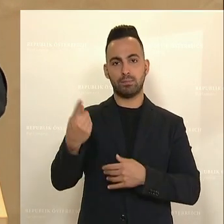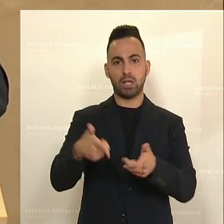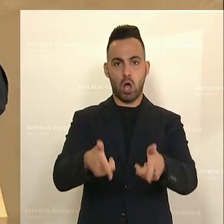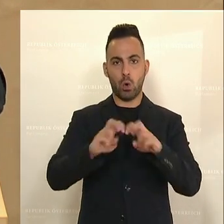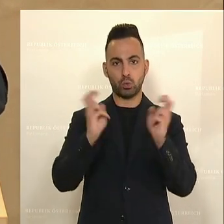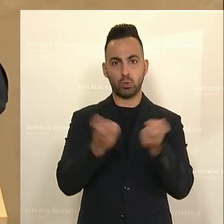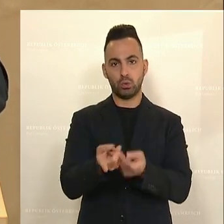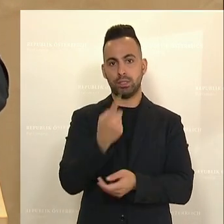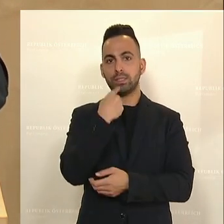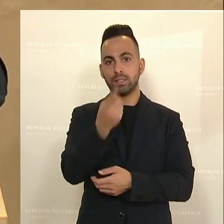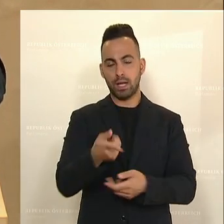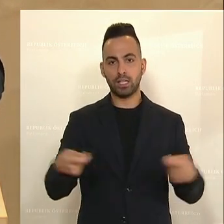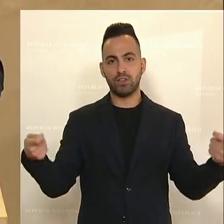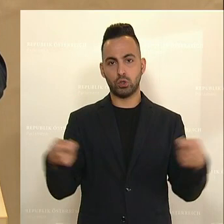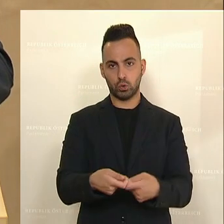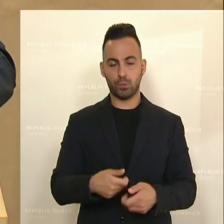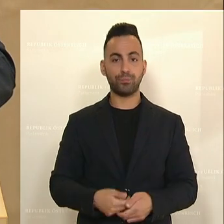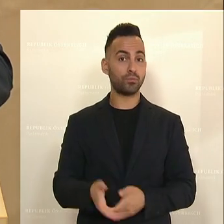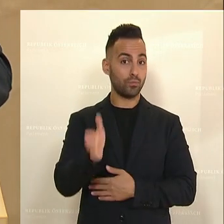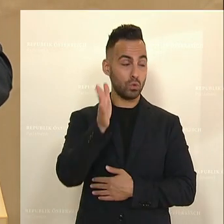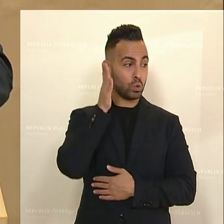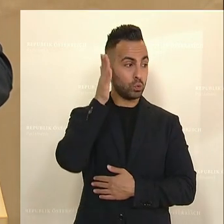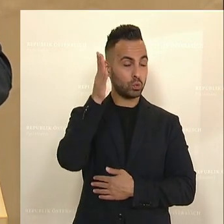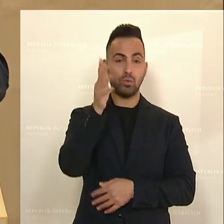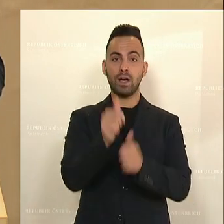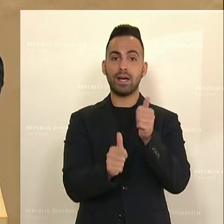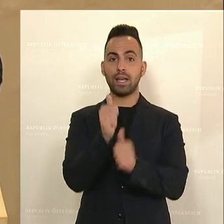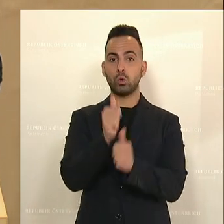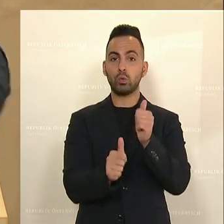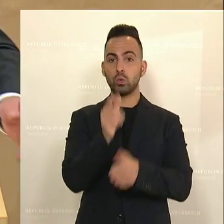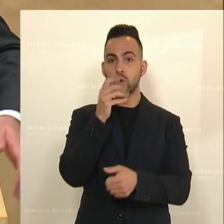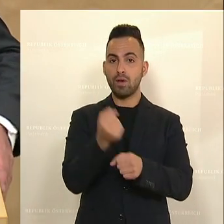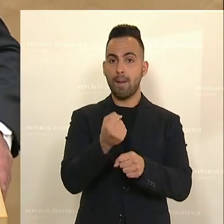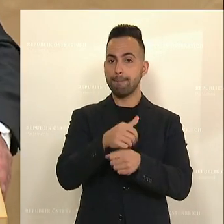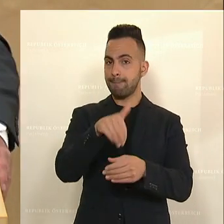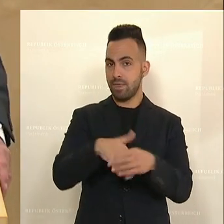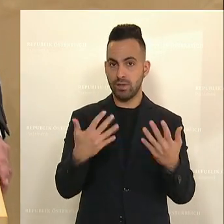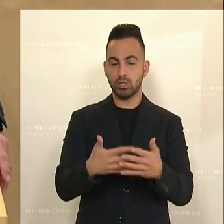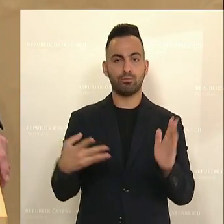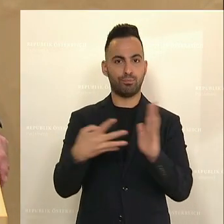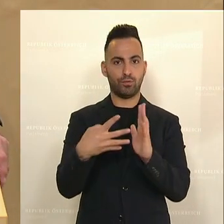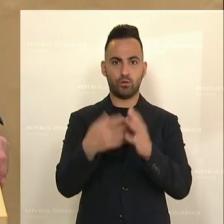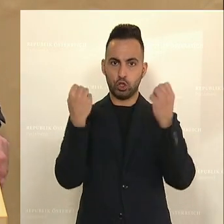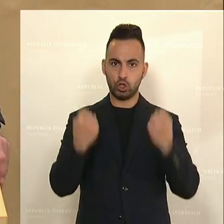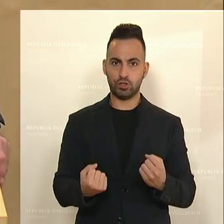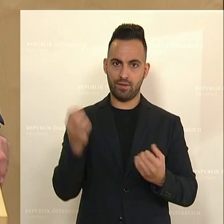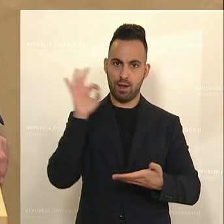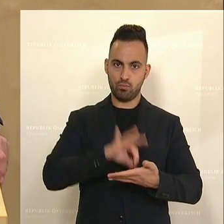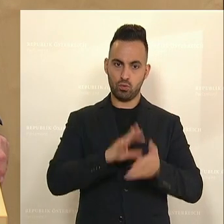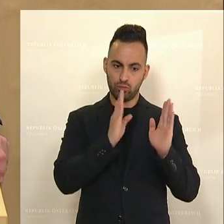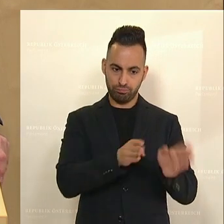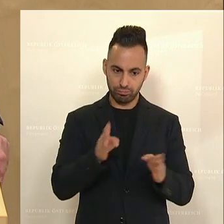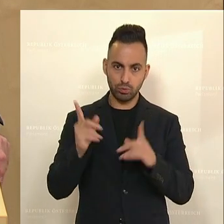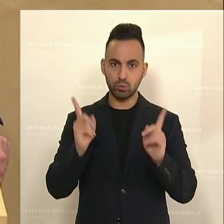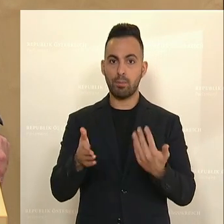festgestellt. Was ist die Zukunft der Rechnungshof-Arbeit? Es geht eben darum, Prüfungsschwerpunkte zu setzen im Bereich